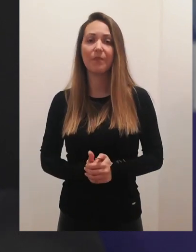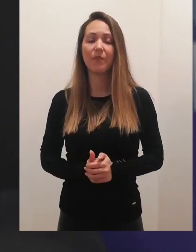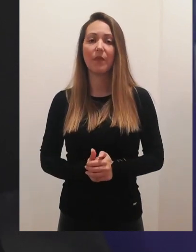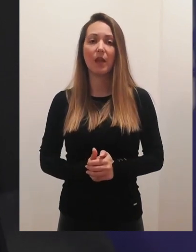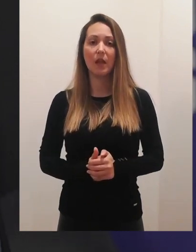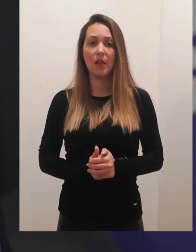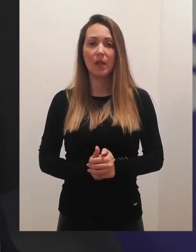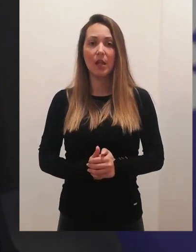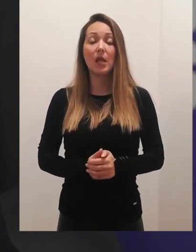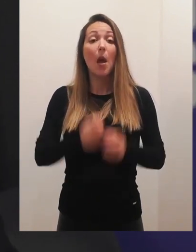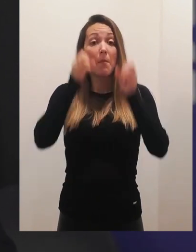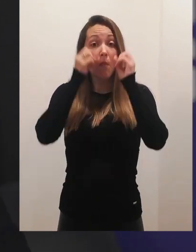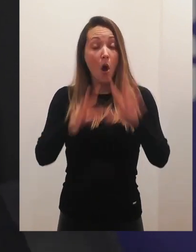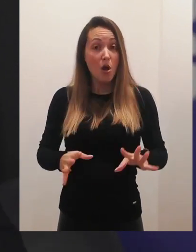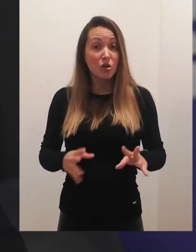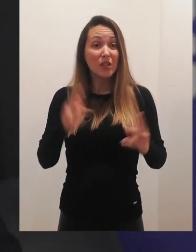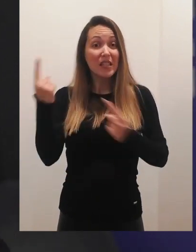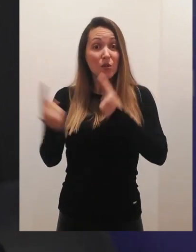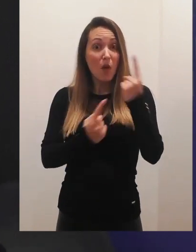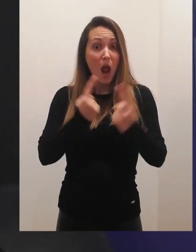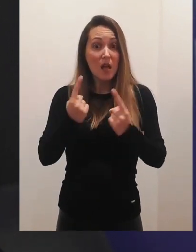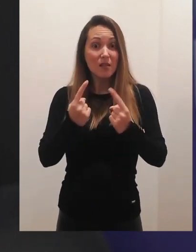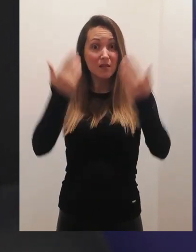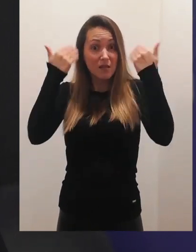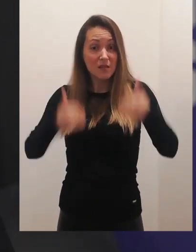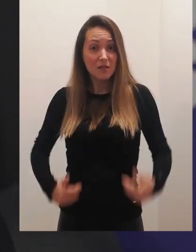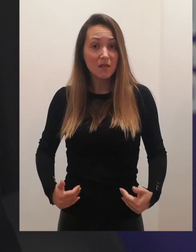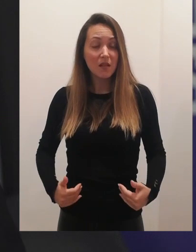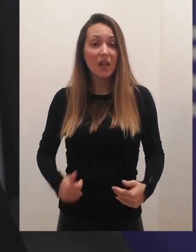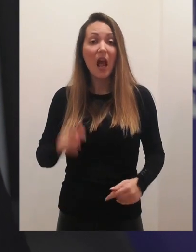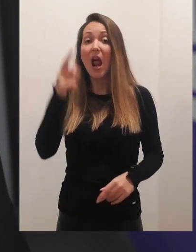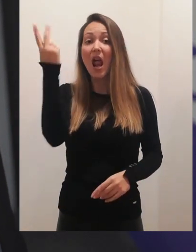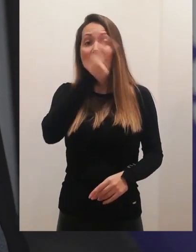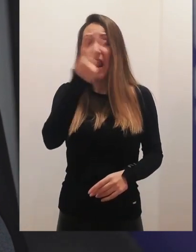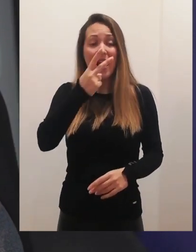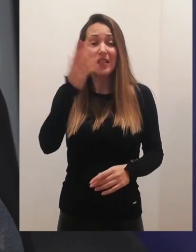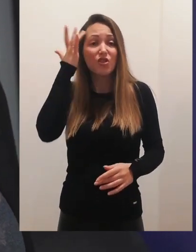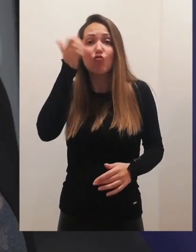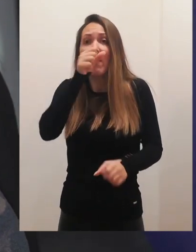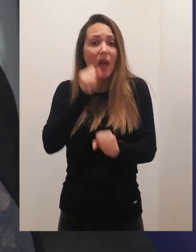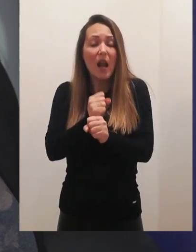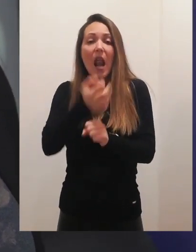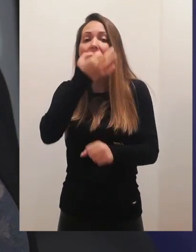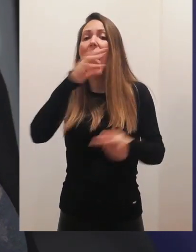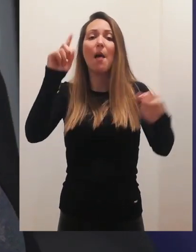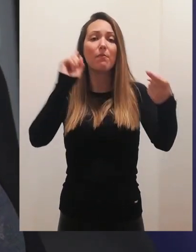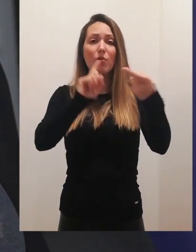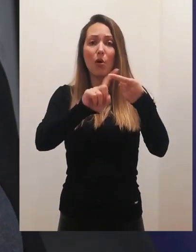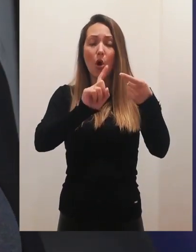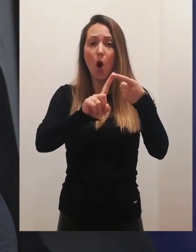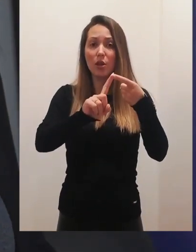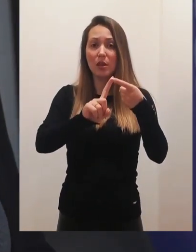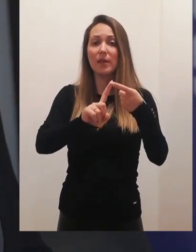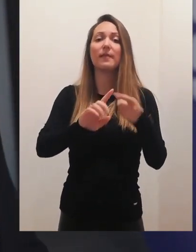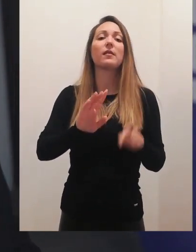Creva, znači, za svako pogošanje sve što im nije jasno šta činiti. Najbolji je kontakt